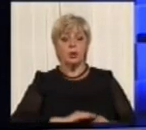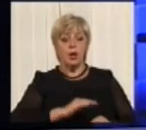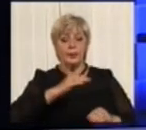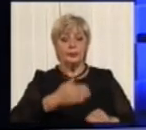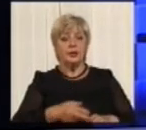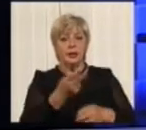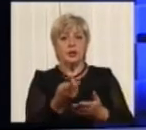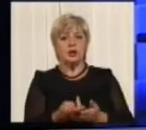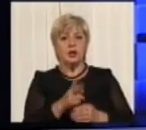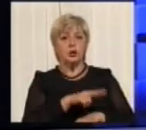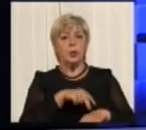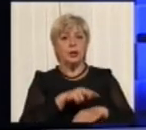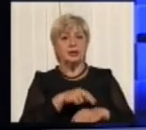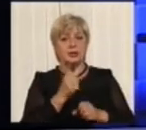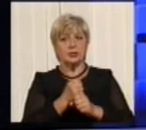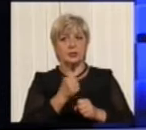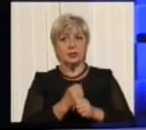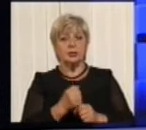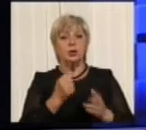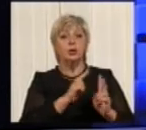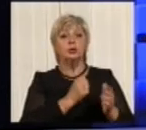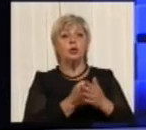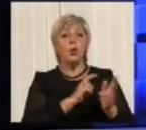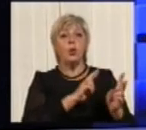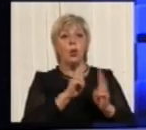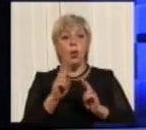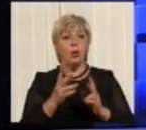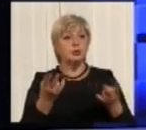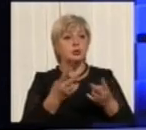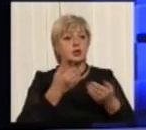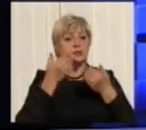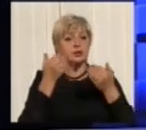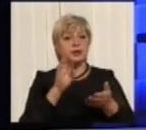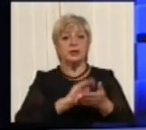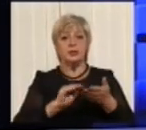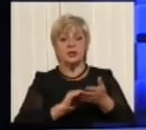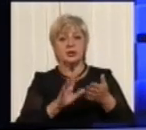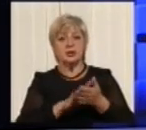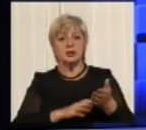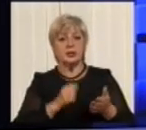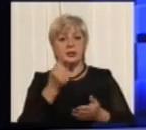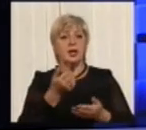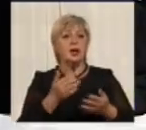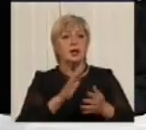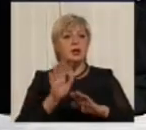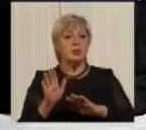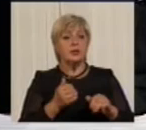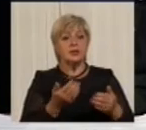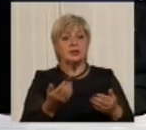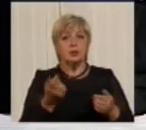До кого потрібно звертатись? Ще раз до автодорсервісу, писати заяву, і після цього це питання вирішать.